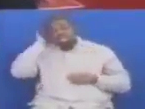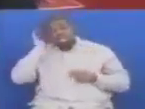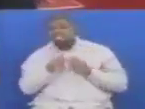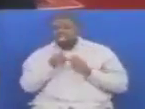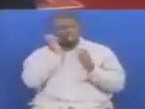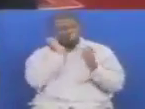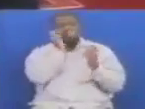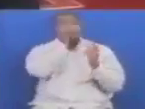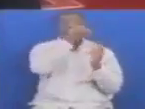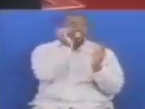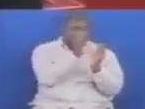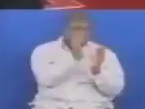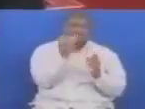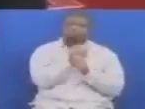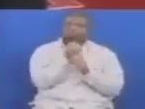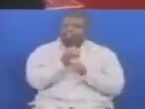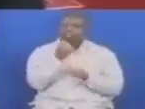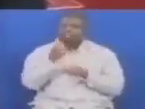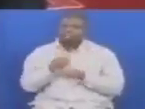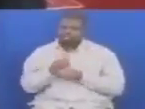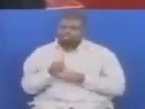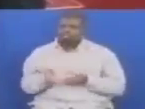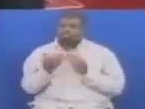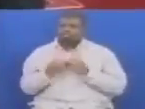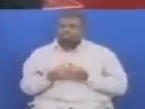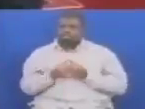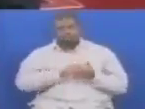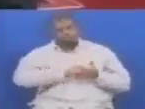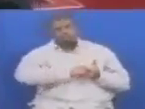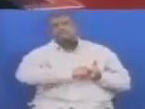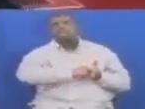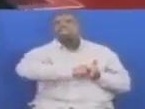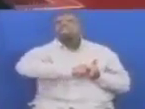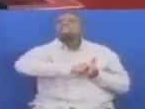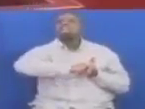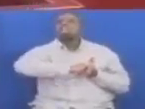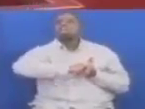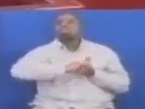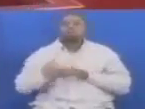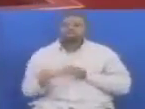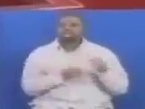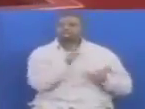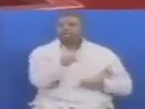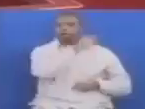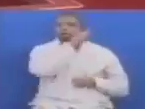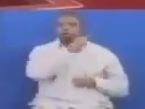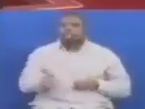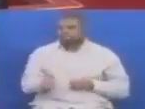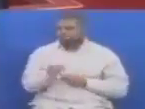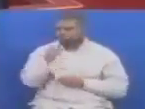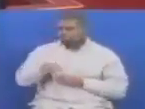Havilengi kufanya kazi ya wakua Kweza kwa kwa kwa kwa Kweza kwa kwa kwa Tendea makosa wanainchi